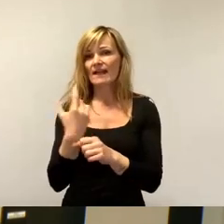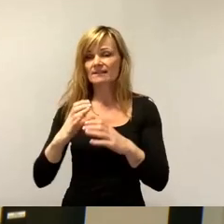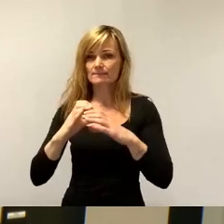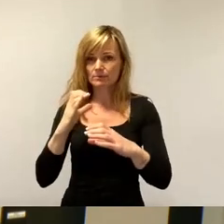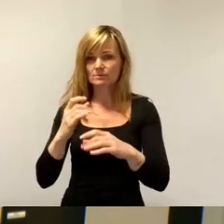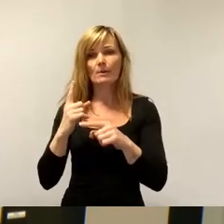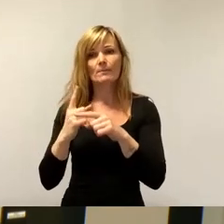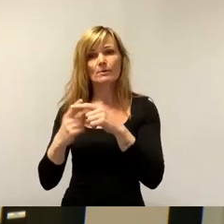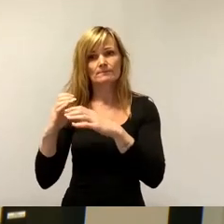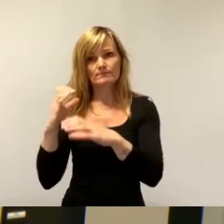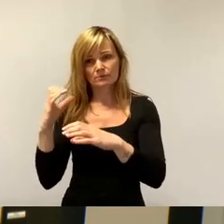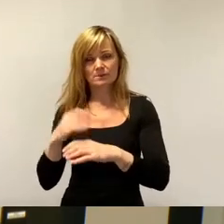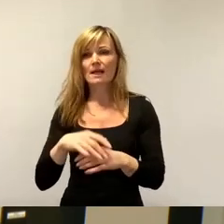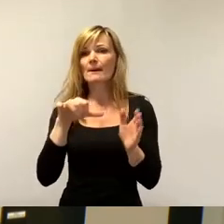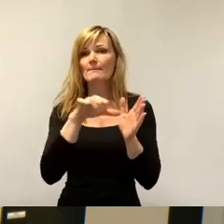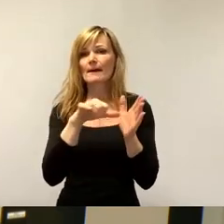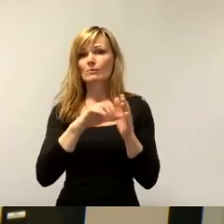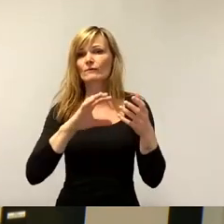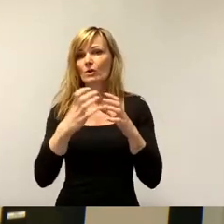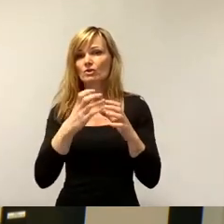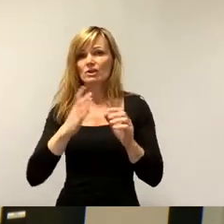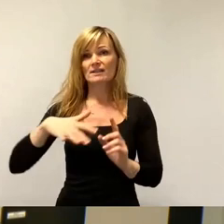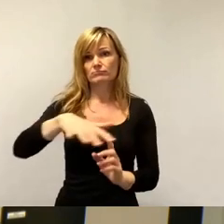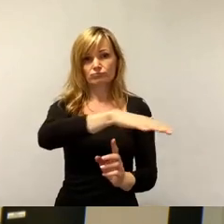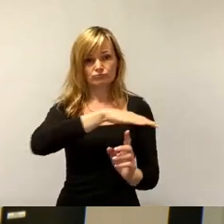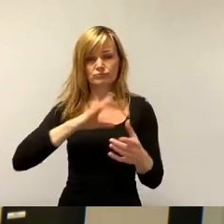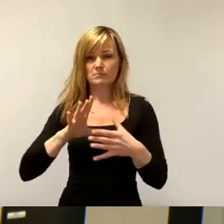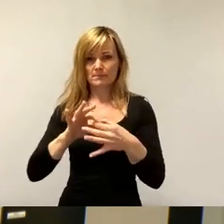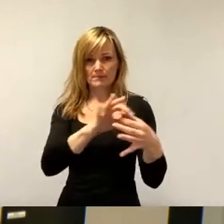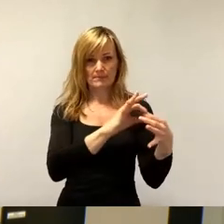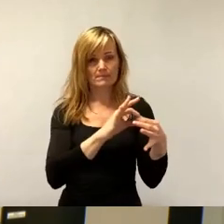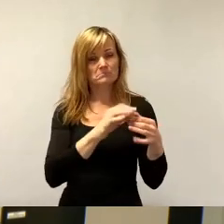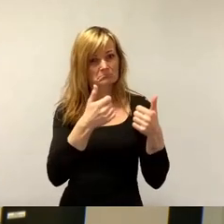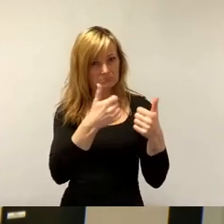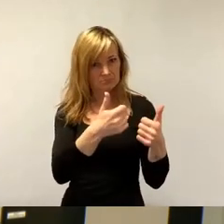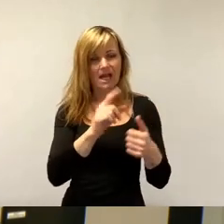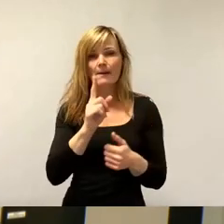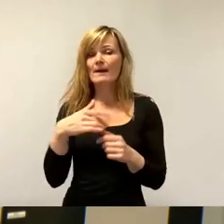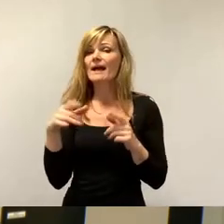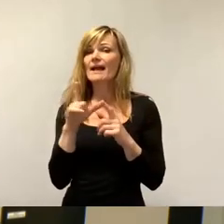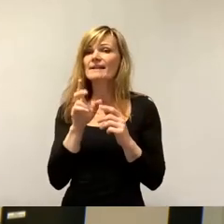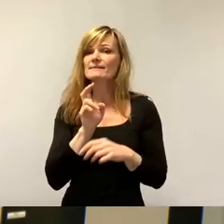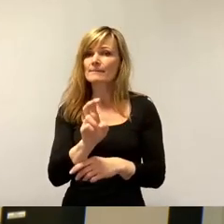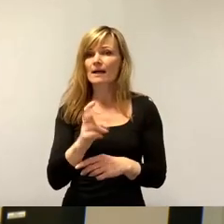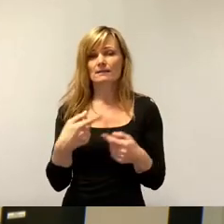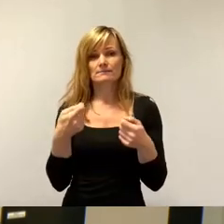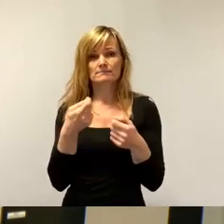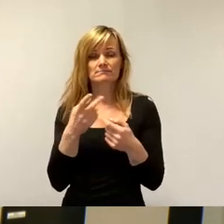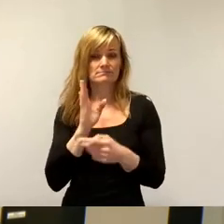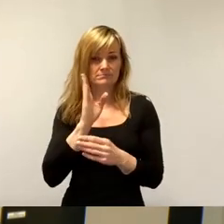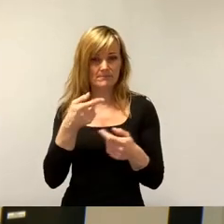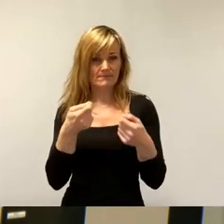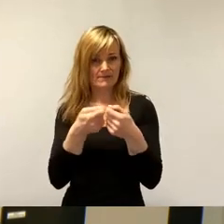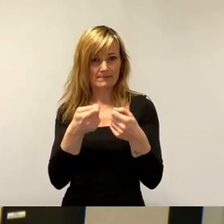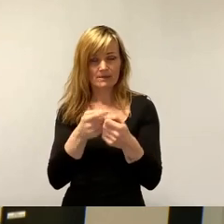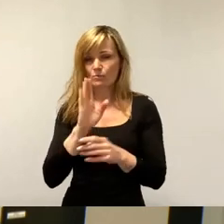schließt super das ganze Umland, aber wir brauchen S-Bahn, Taktverdichtung. Wir brauchen endlich die S-Bahn nach Königsbrück oder wir